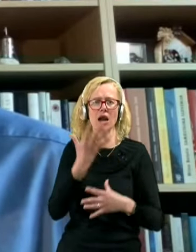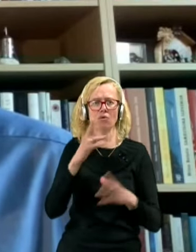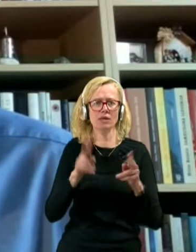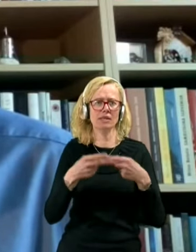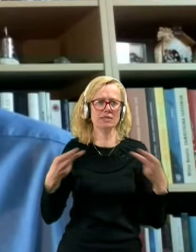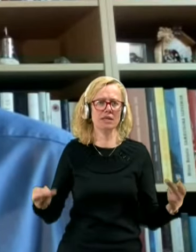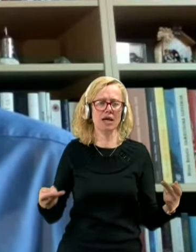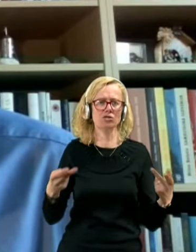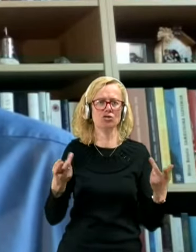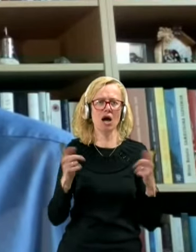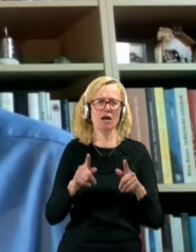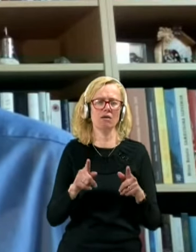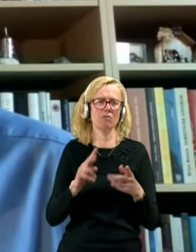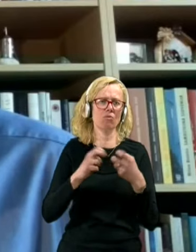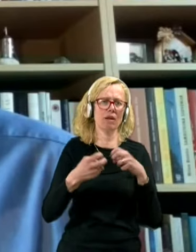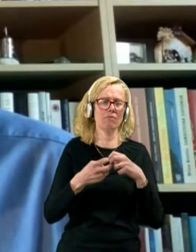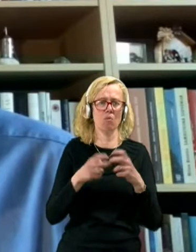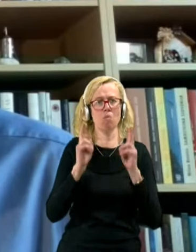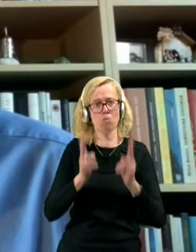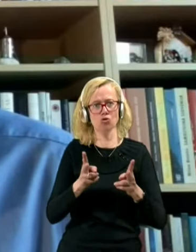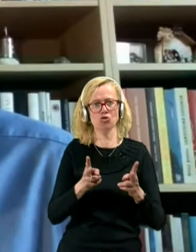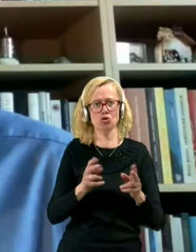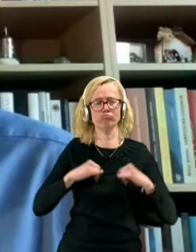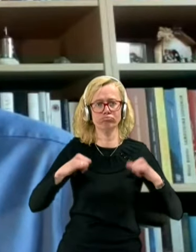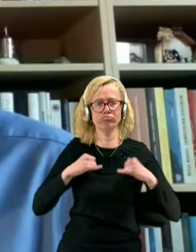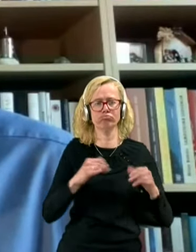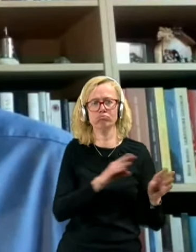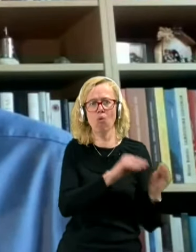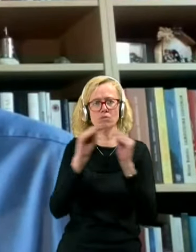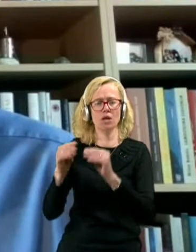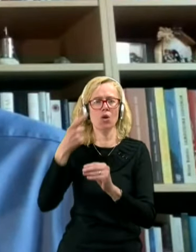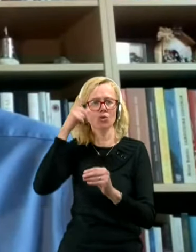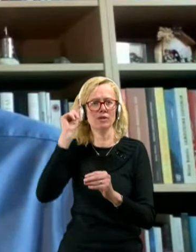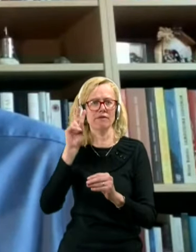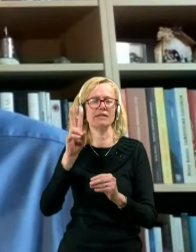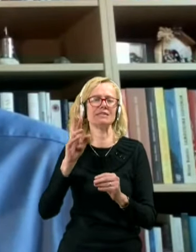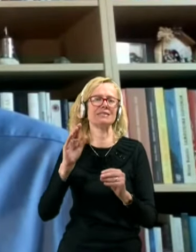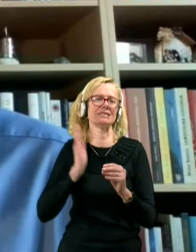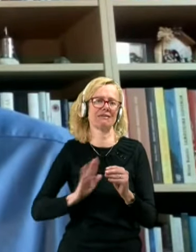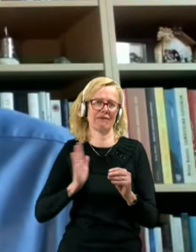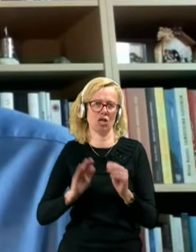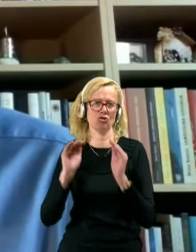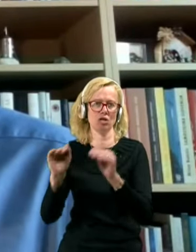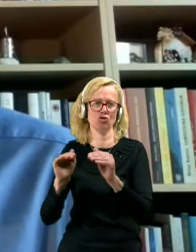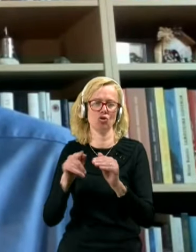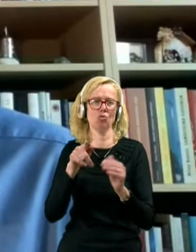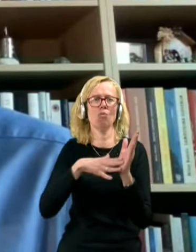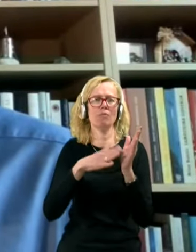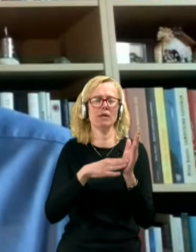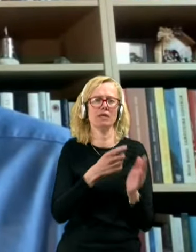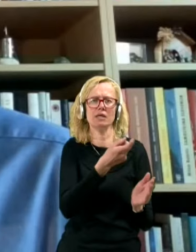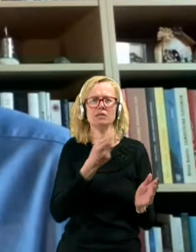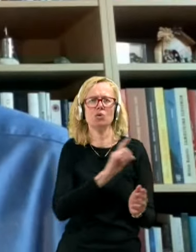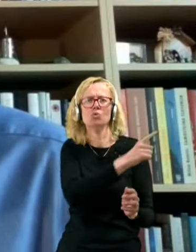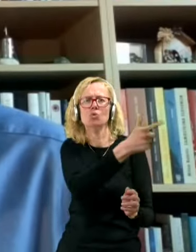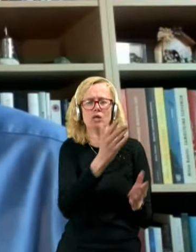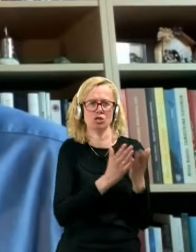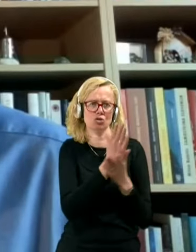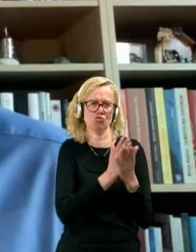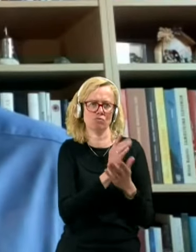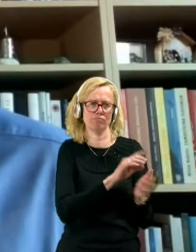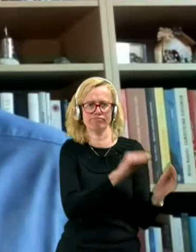problemov možno angažirati in mobilizirati ljudi v civilno zaščito. Ker pomeni, da bi jih z nekih drugih služb